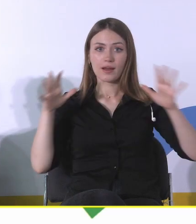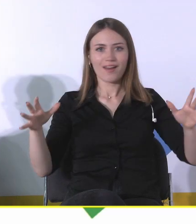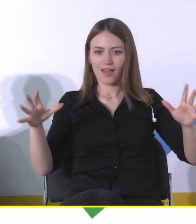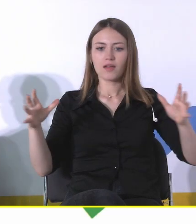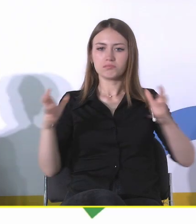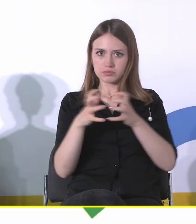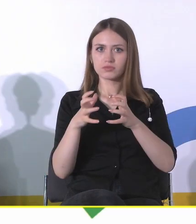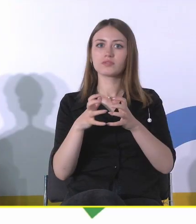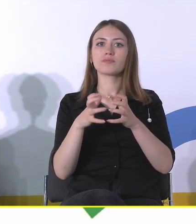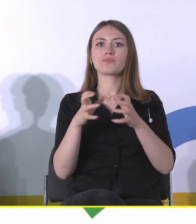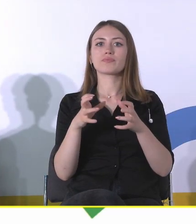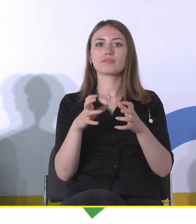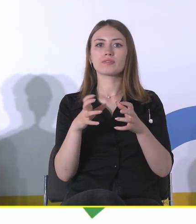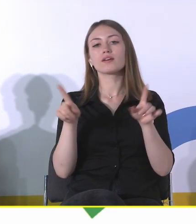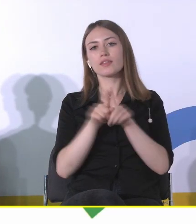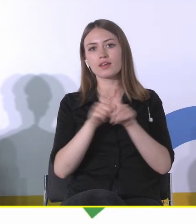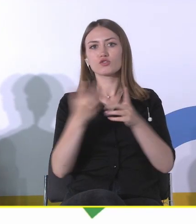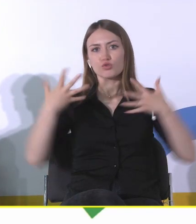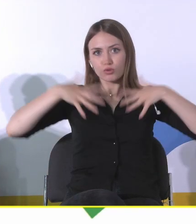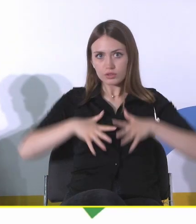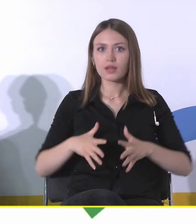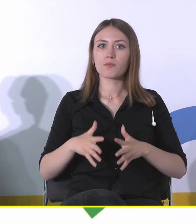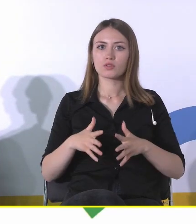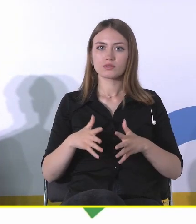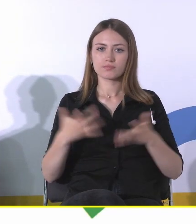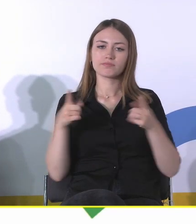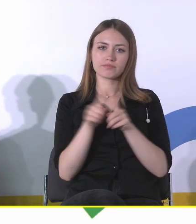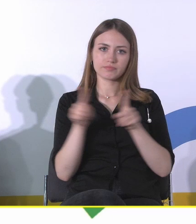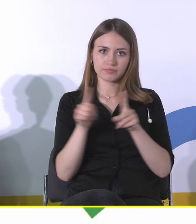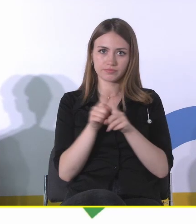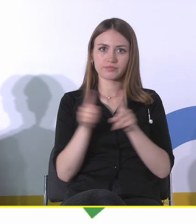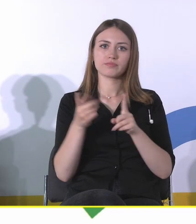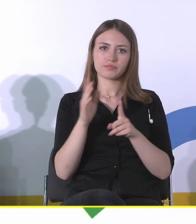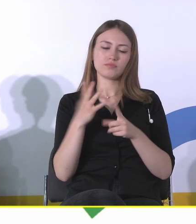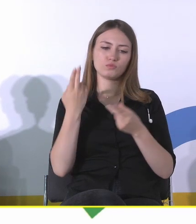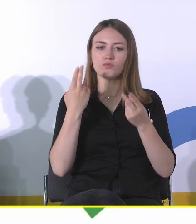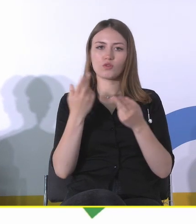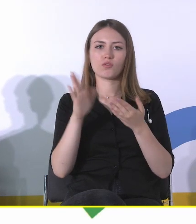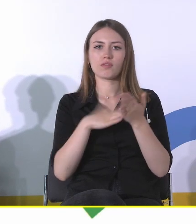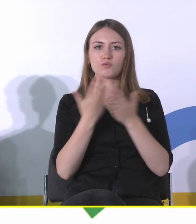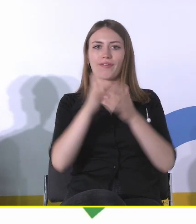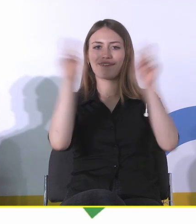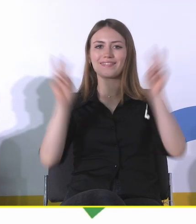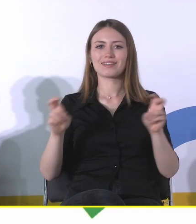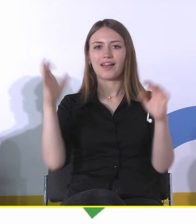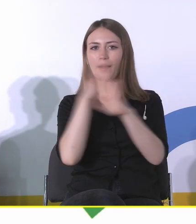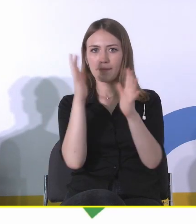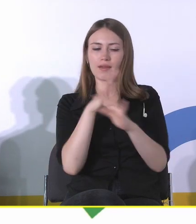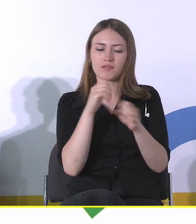ale także na tożsamość i także na odpowiedzi, związane z kryzysem klimatycznym, w jakimś stopniu.